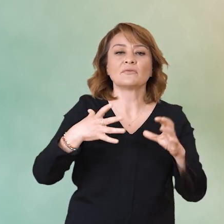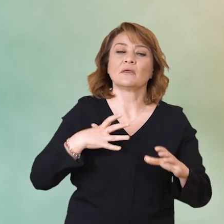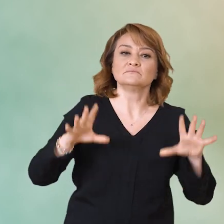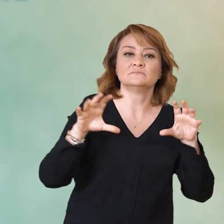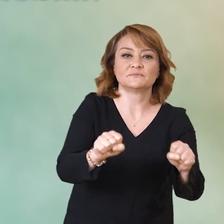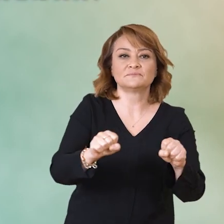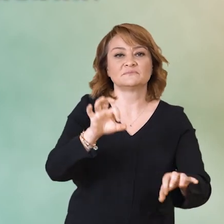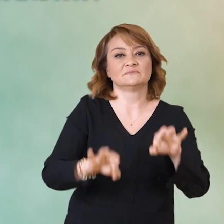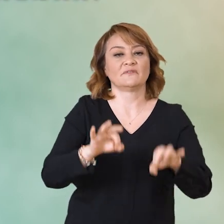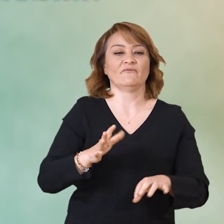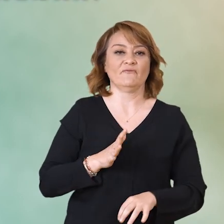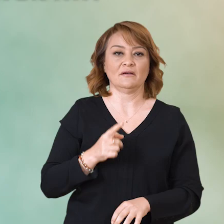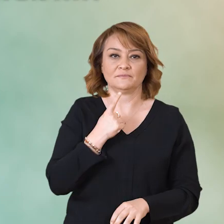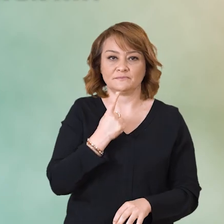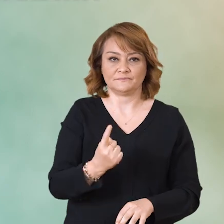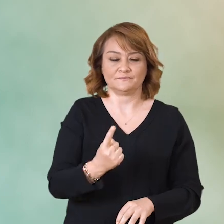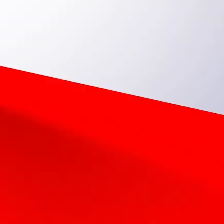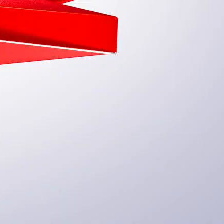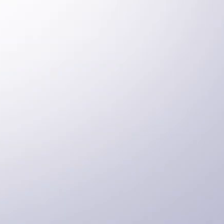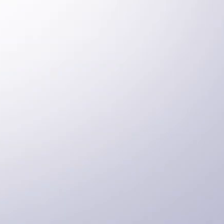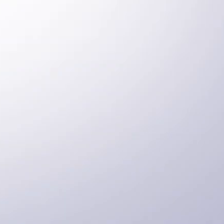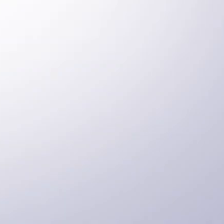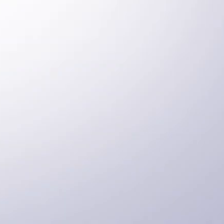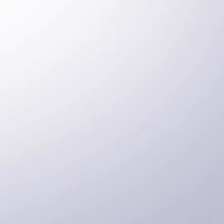hastalık erkenden teşhis ve tedavi edilebilir.